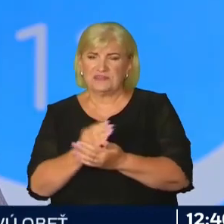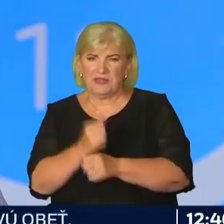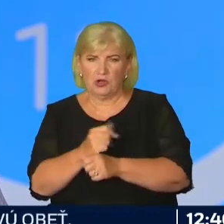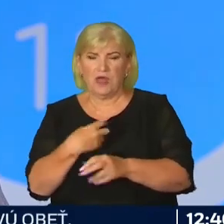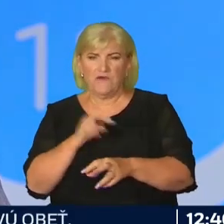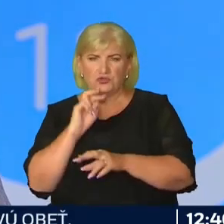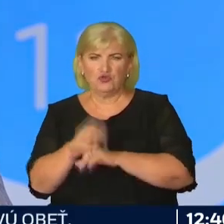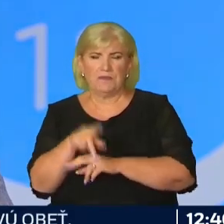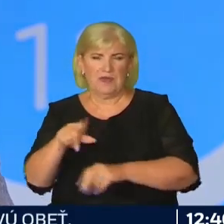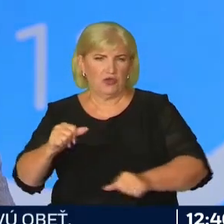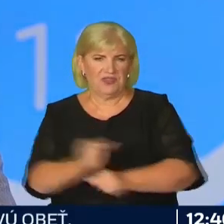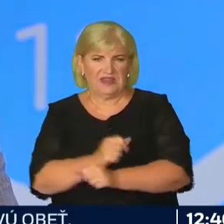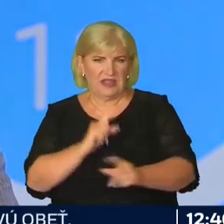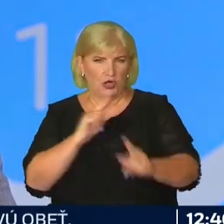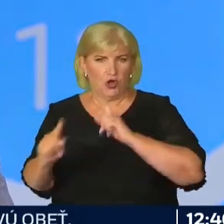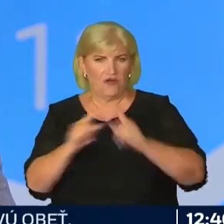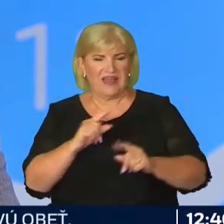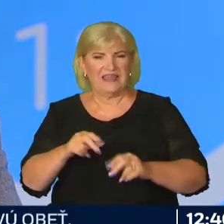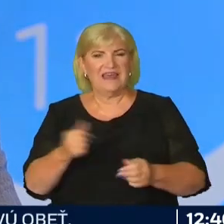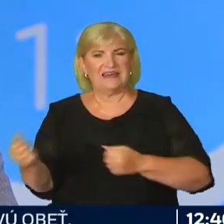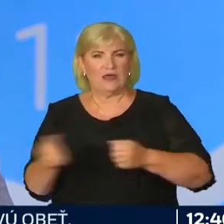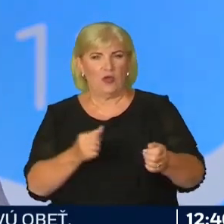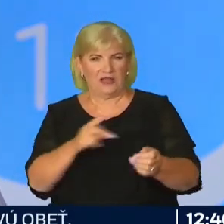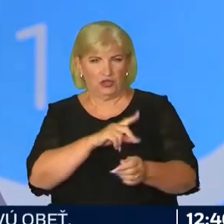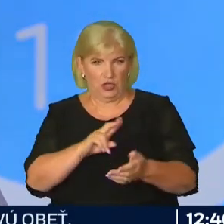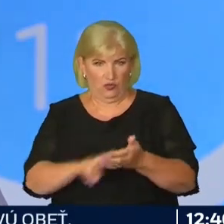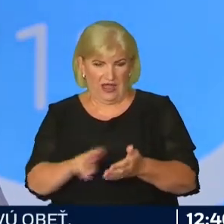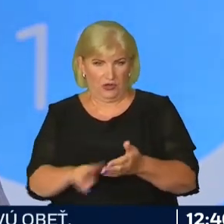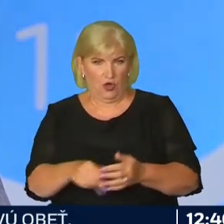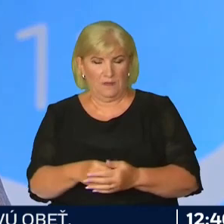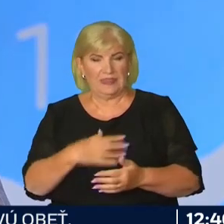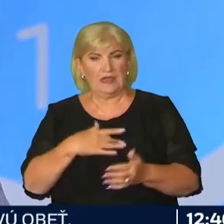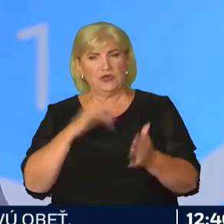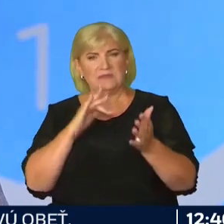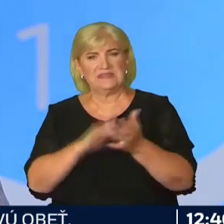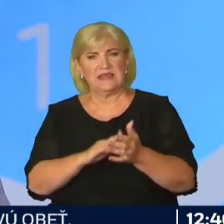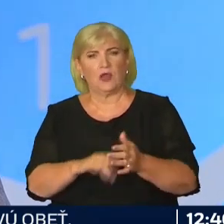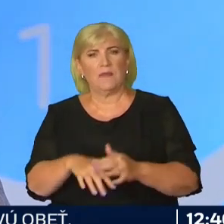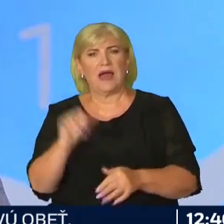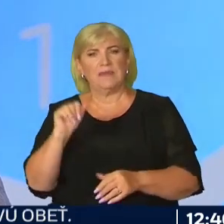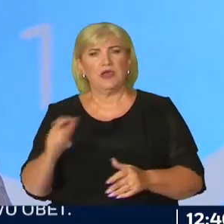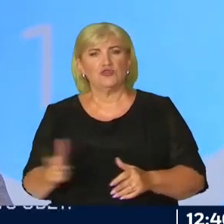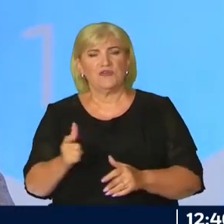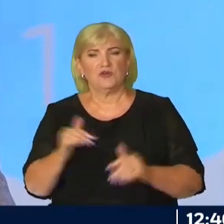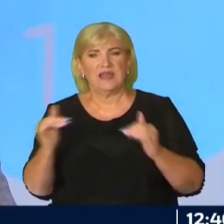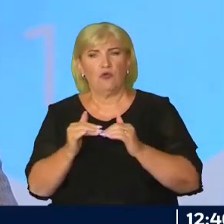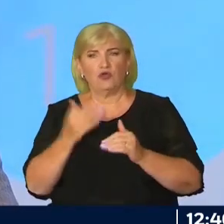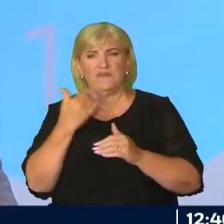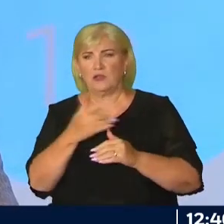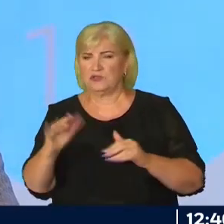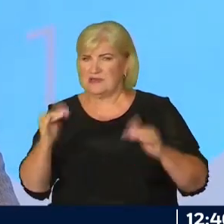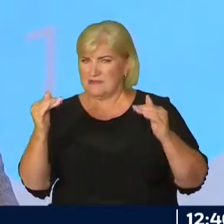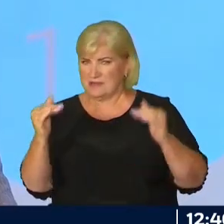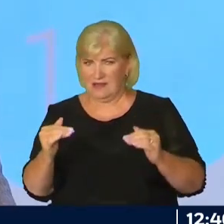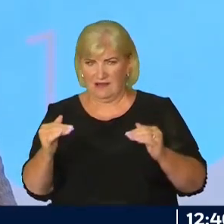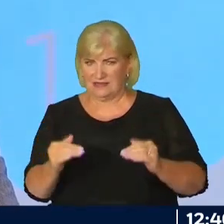vstúpime do tvrdých rokovaní s regulačným úradom, do veľmi tvrdých rokovaní. Naším cieľom je, aby životná úroveň ľudí už neklesala